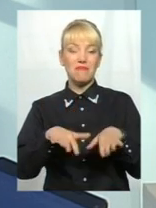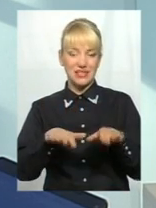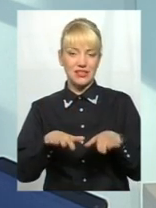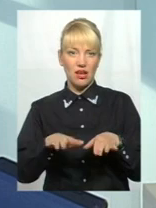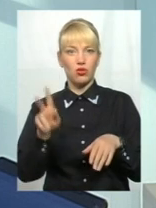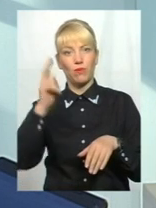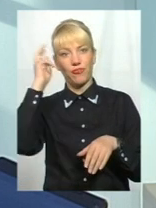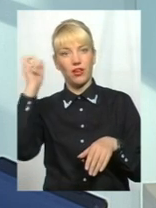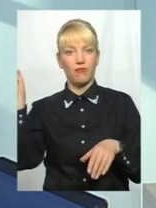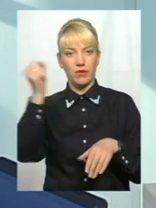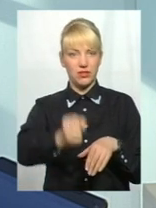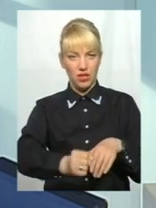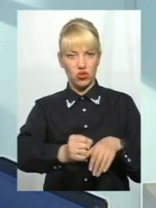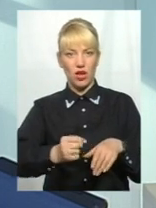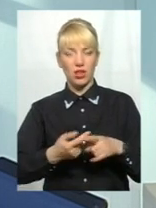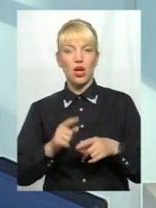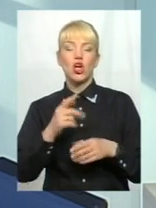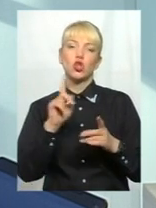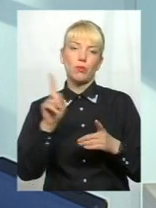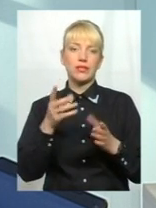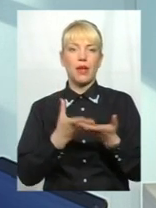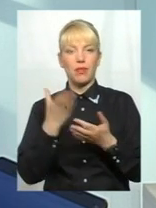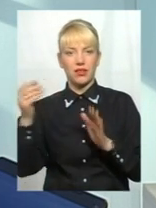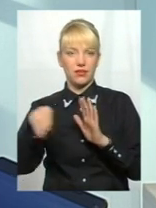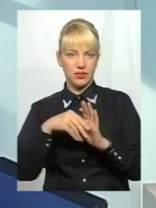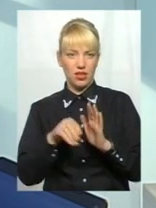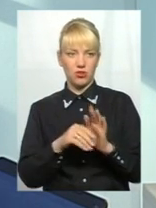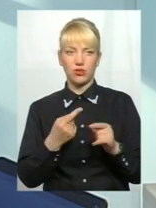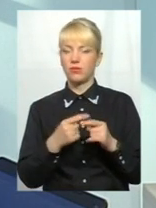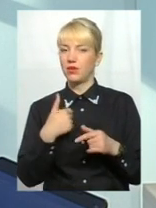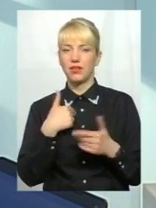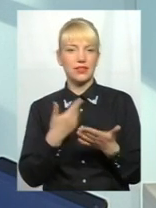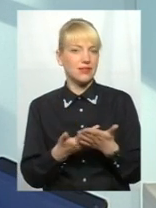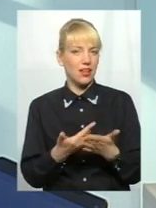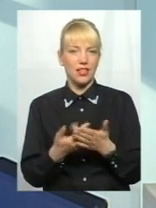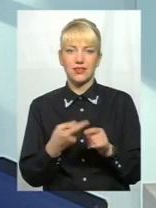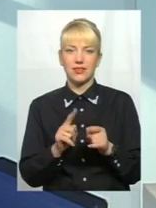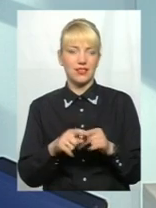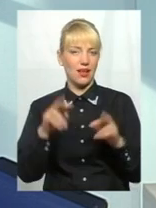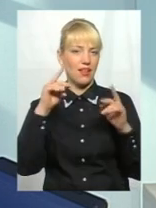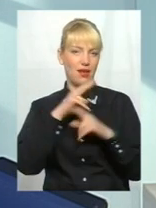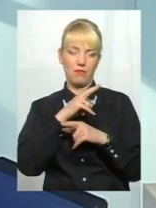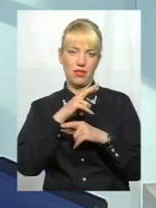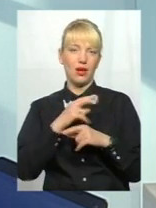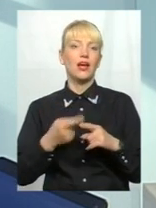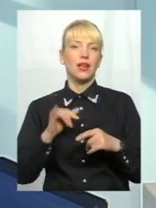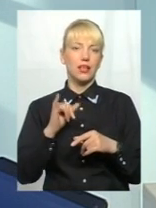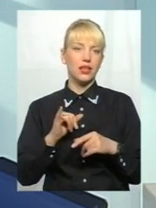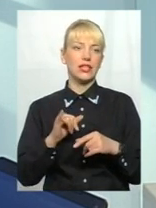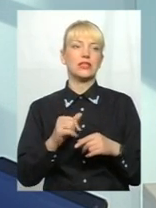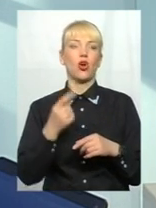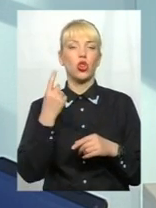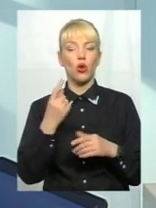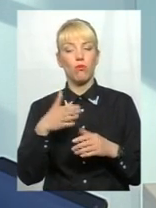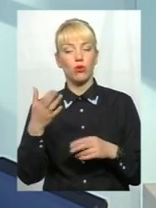в Києві призначали за те, хто дасть скільки більше грошей. Тому мені здається, що, звичайно, це хибна концепція. І з одного боку, ми